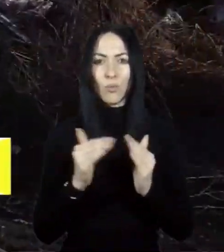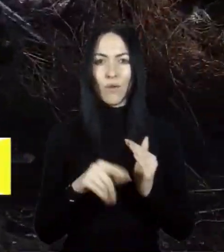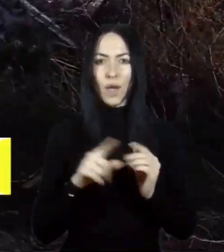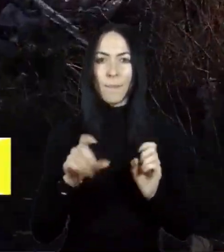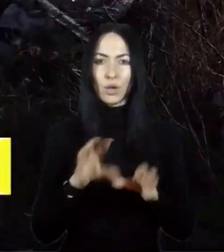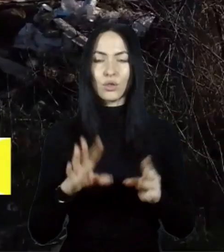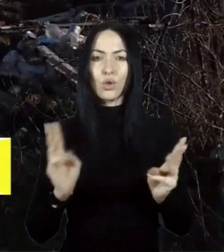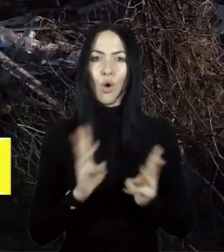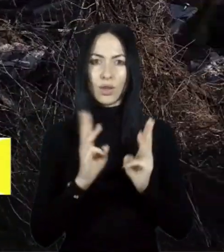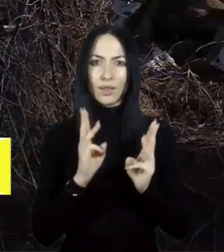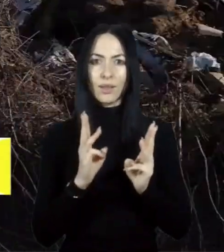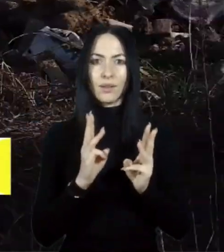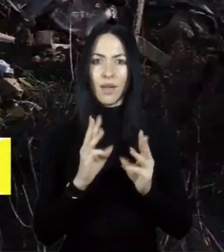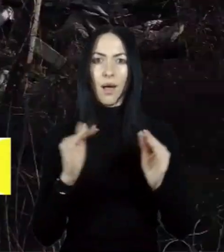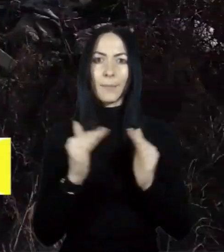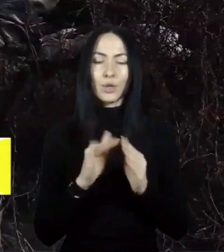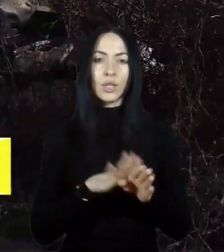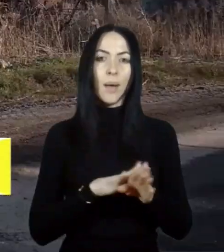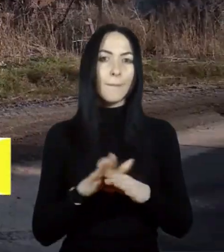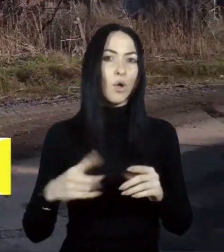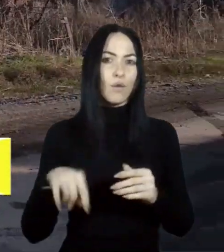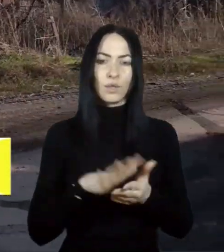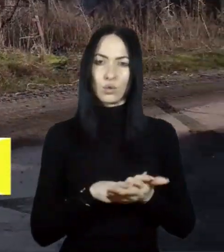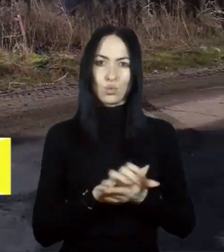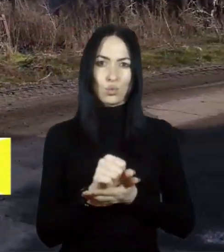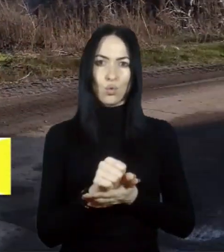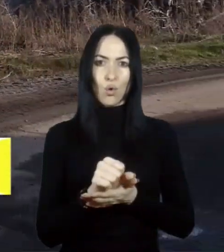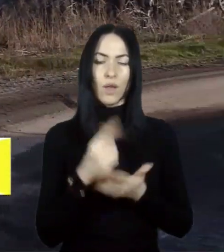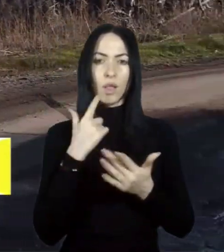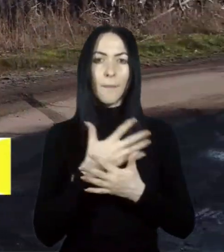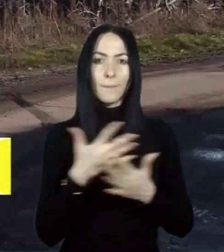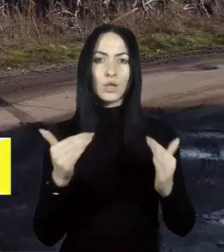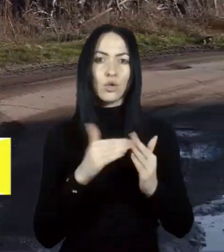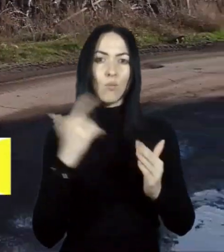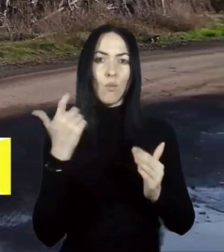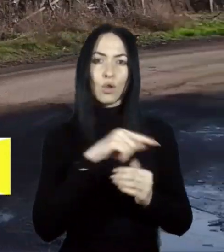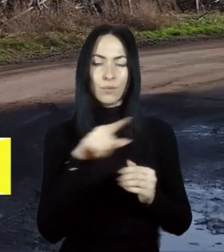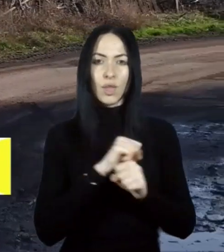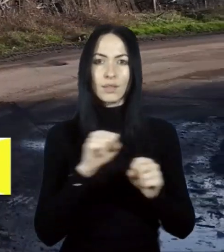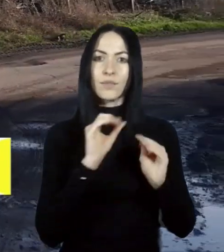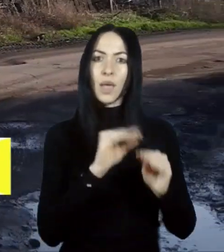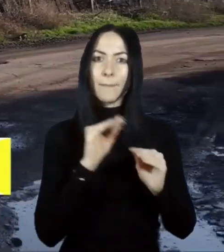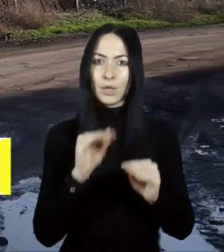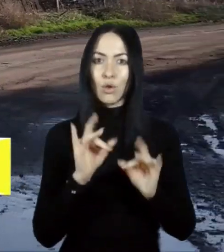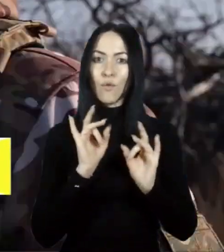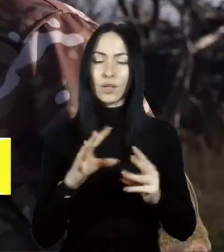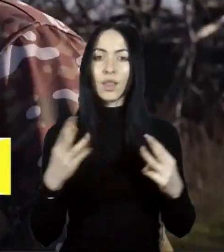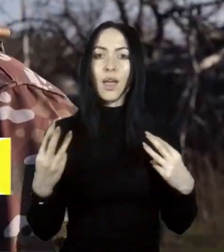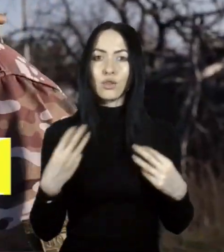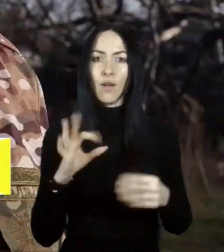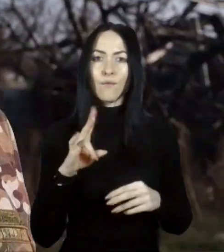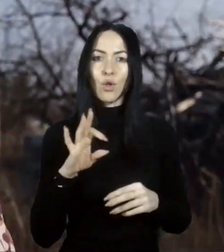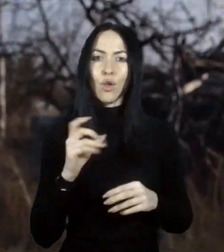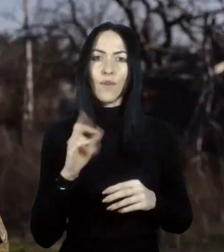згоріли. Будинки повністю зруйновані. Більшість домогосподар заміновані, розповідає начальник Волновайського районного